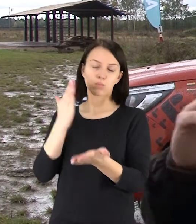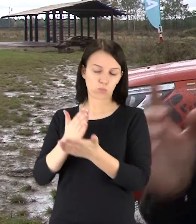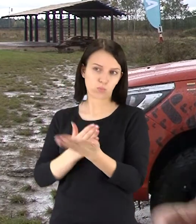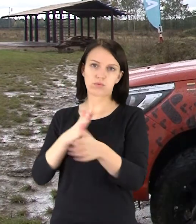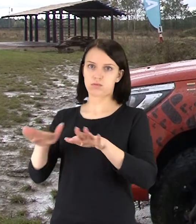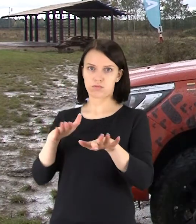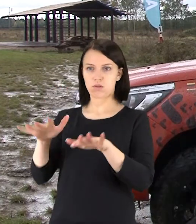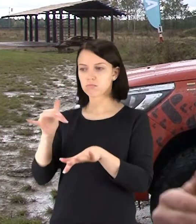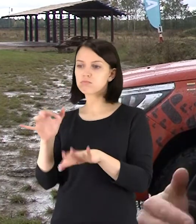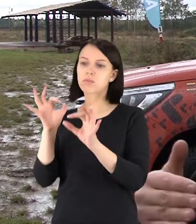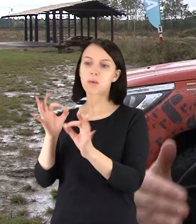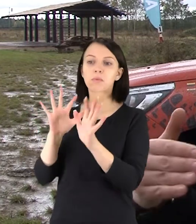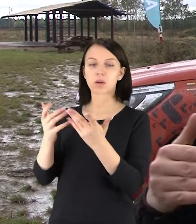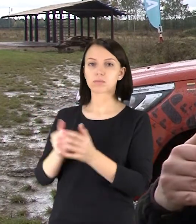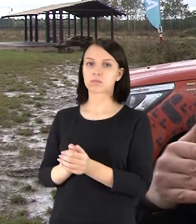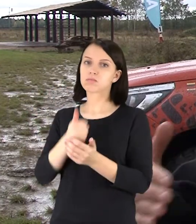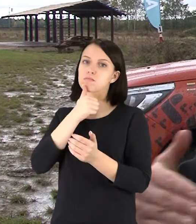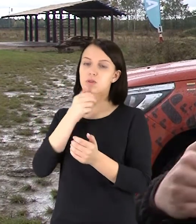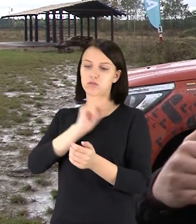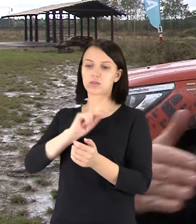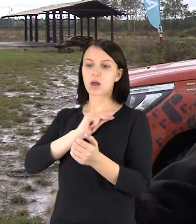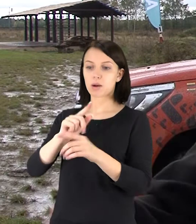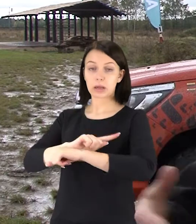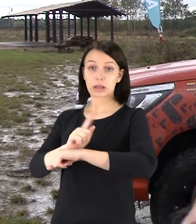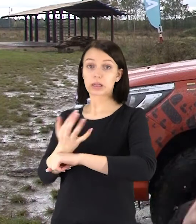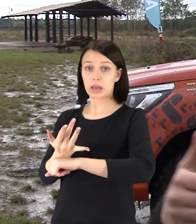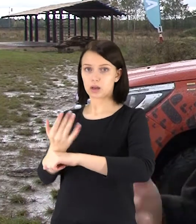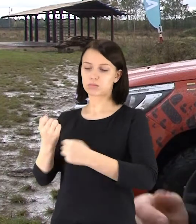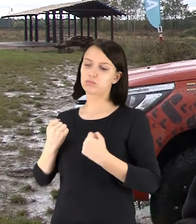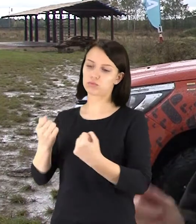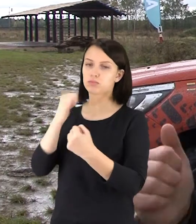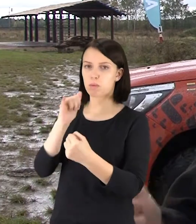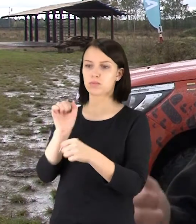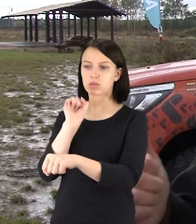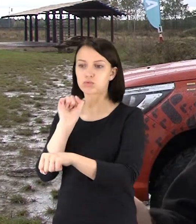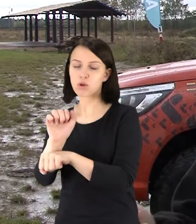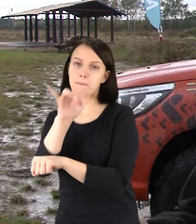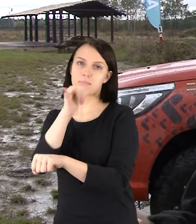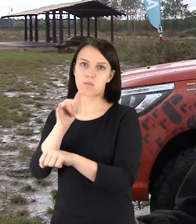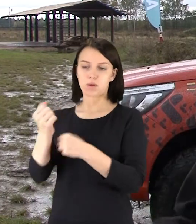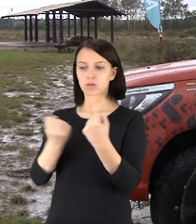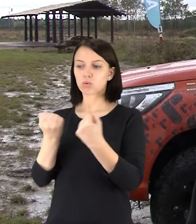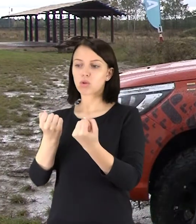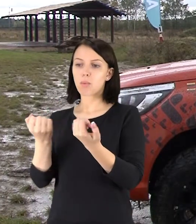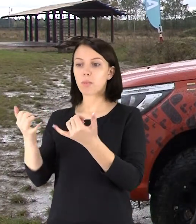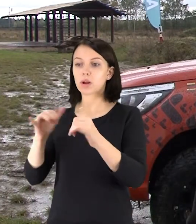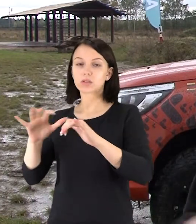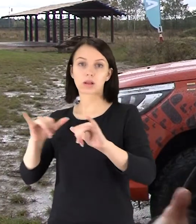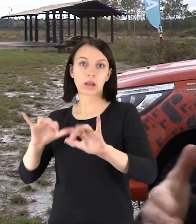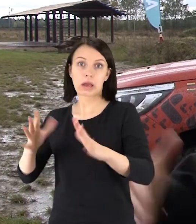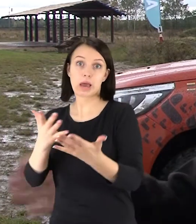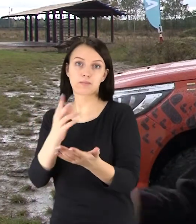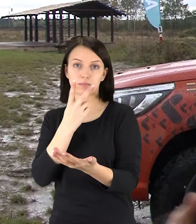aišku, būtinai vertinu situaciją, bet pabandyti, važiuojant tokiu greičiu kokius, važiuoti kiekvieną dieną į darbą, gal pastabdyti ir pasižiūrėti, kaip elgėsi automobilis.